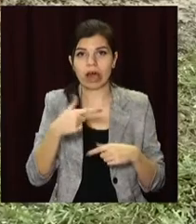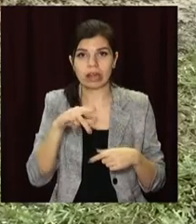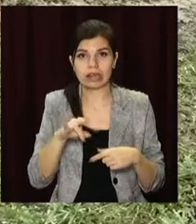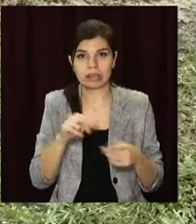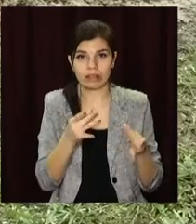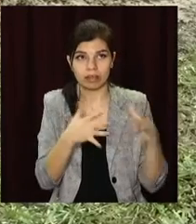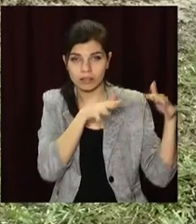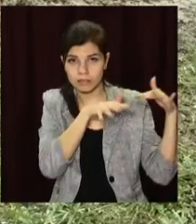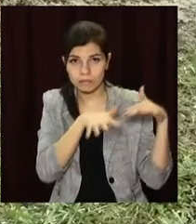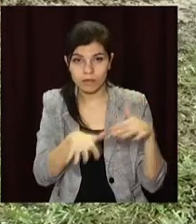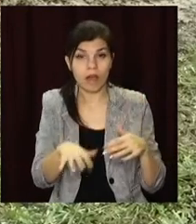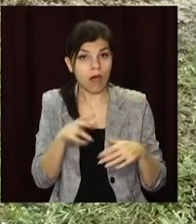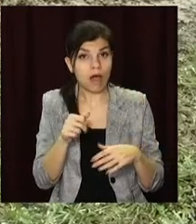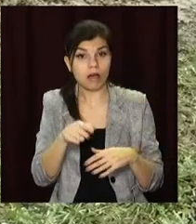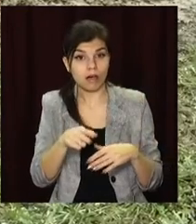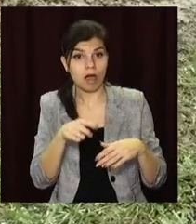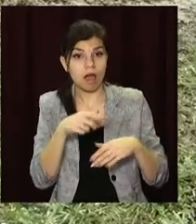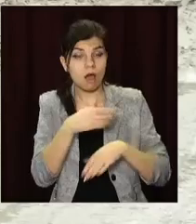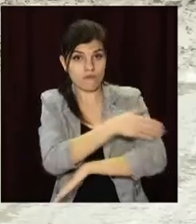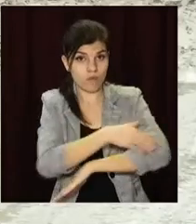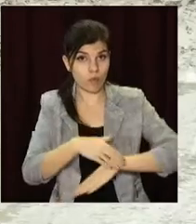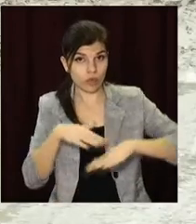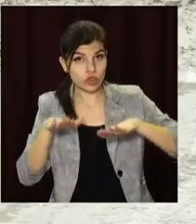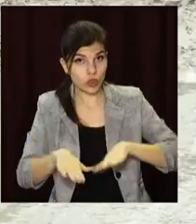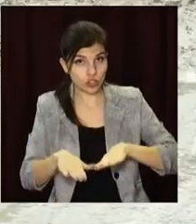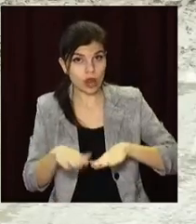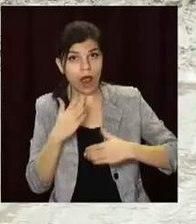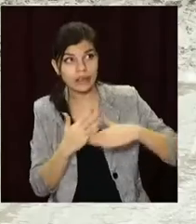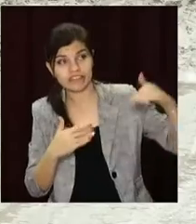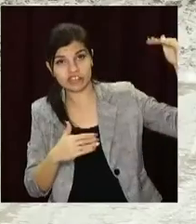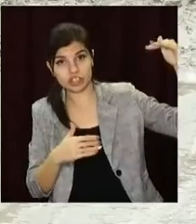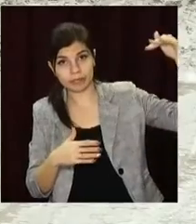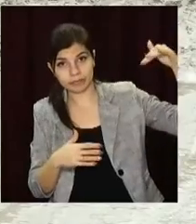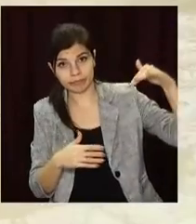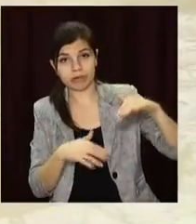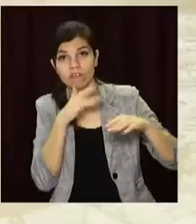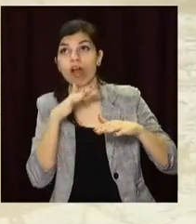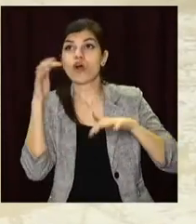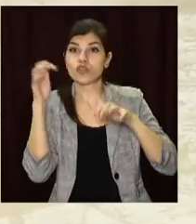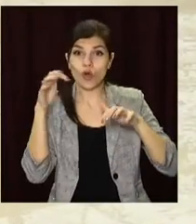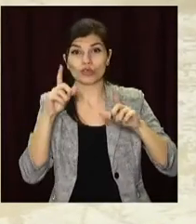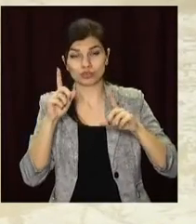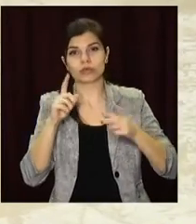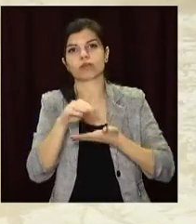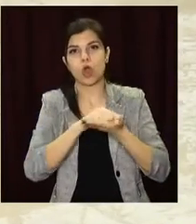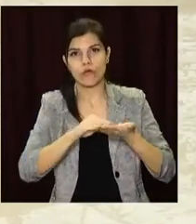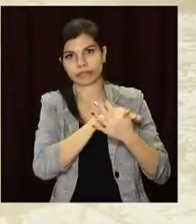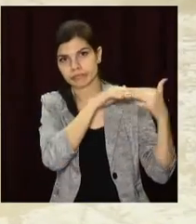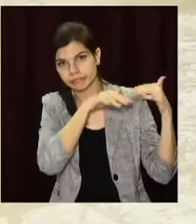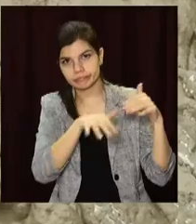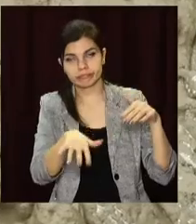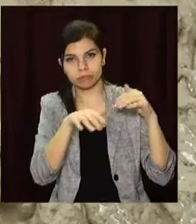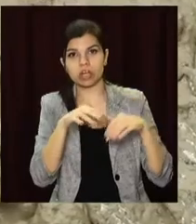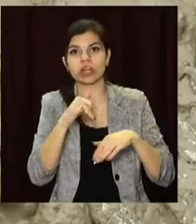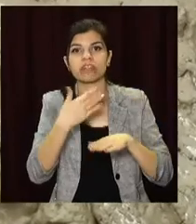раз, враховуючи, що вулиця знаходиться в низині. А це означає, що кожні нові опади, на жаль, знов нестимуть породу по схилах у двори